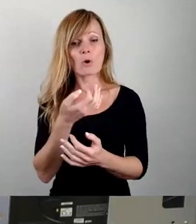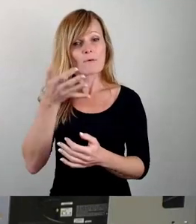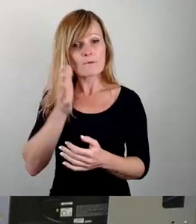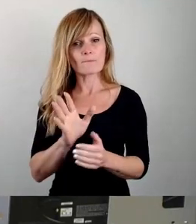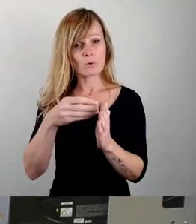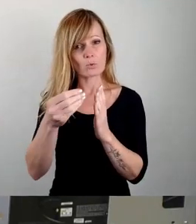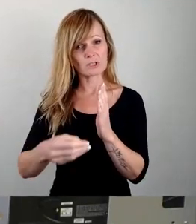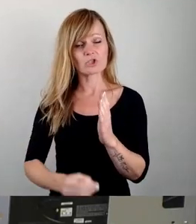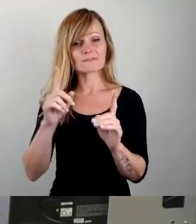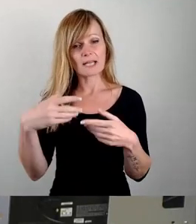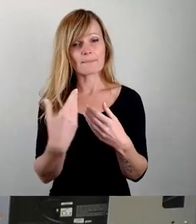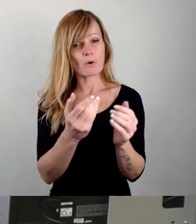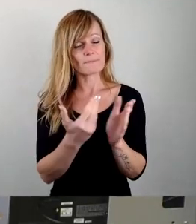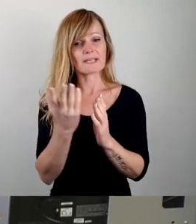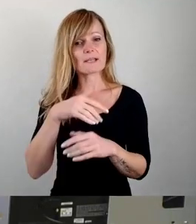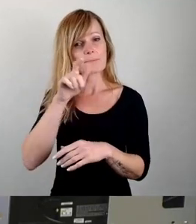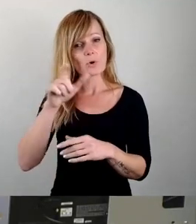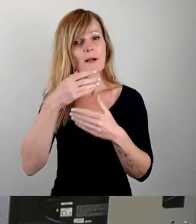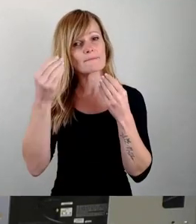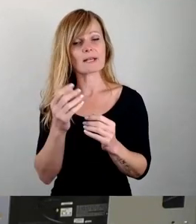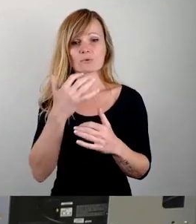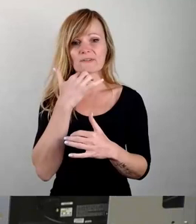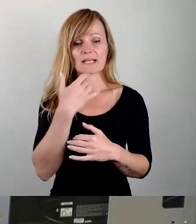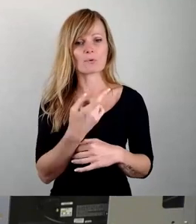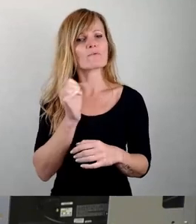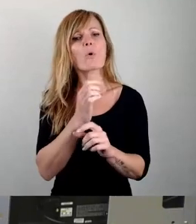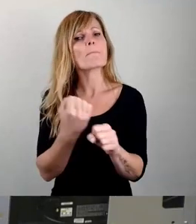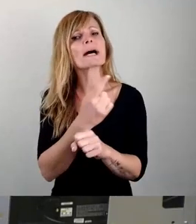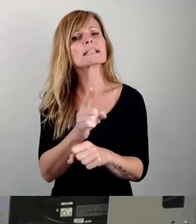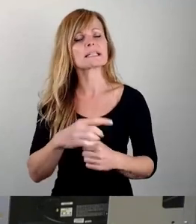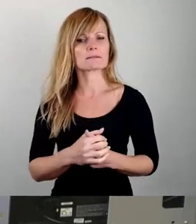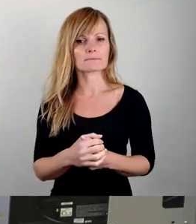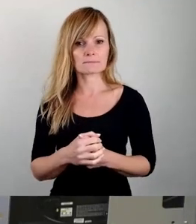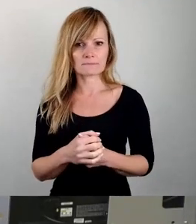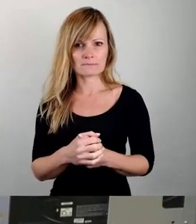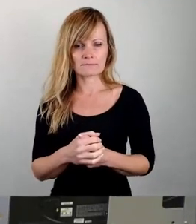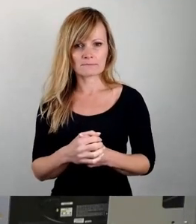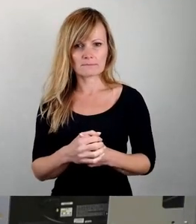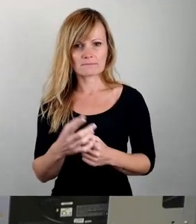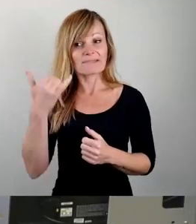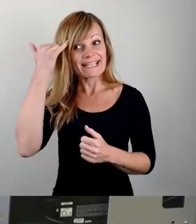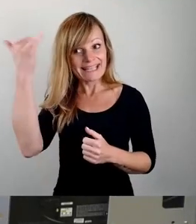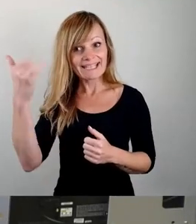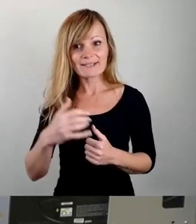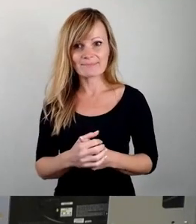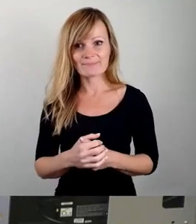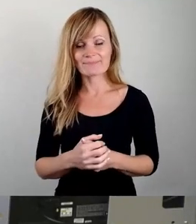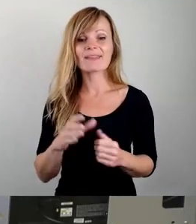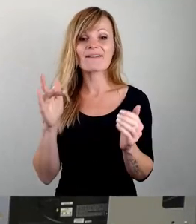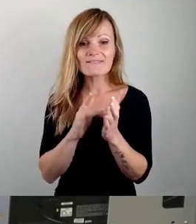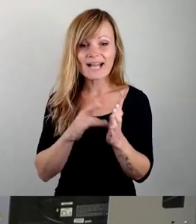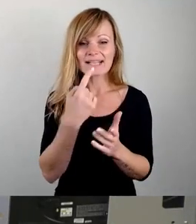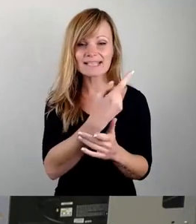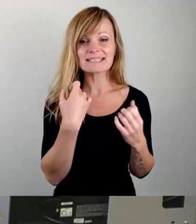bekommen Sie diese Bürgerempfehlungsversammlung. Warum machen Sie das nicht? Ich habe eine Idee, weil Sie nämlich sicher